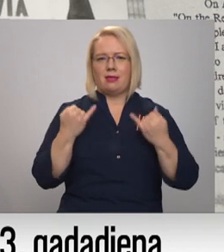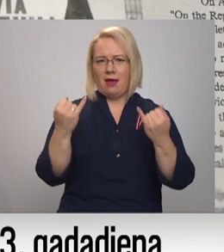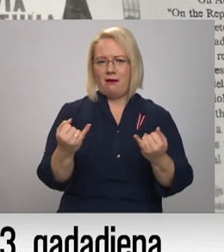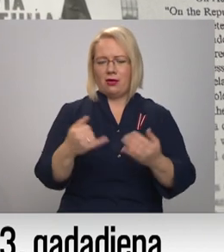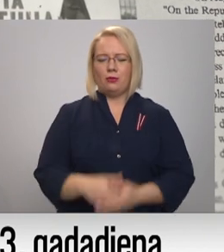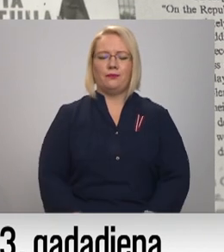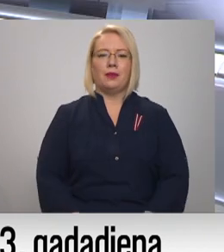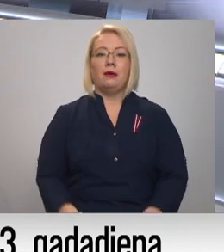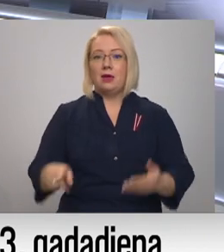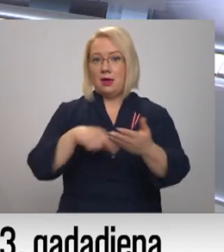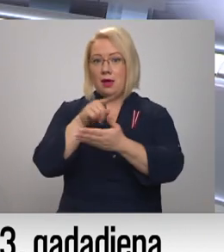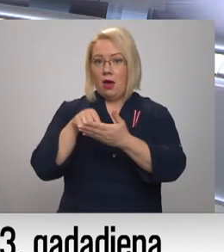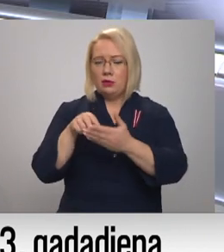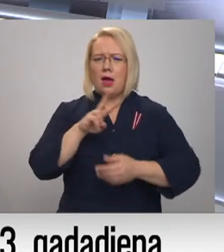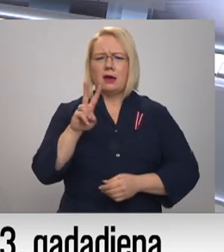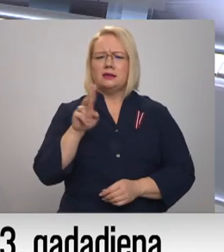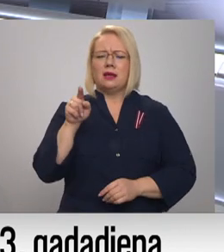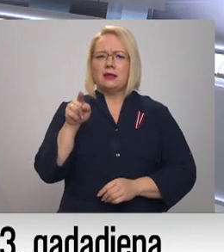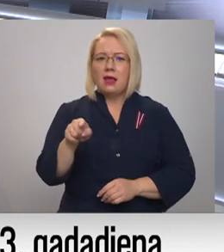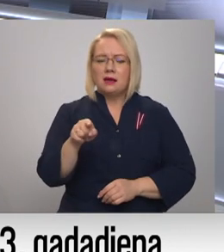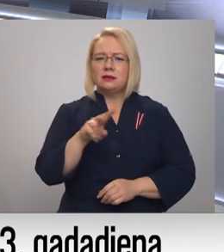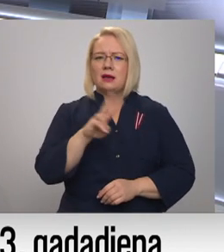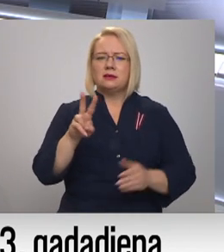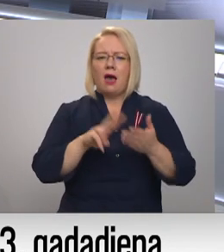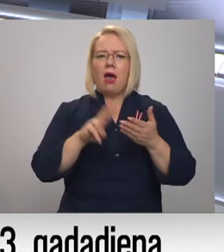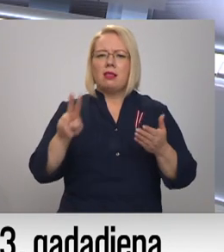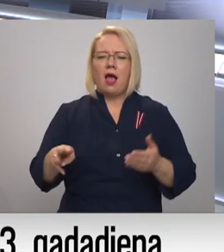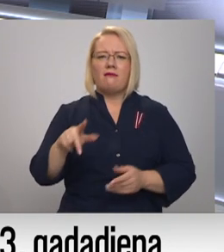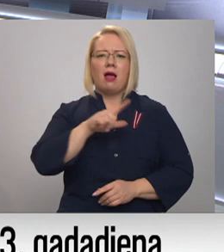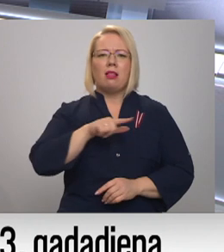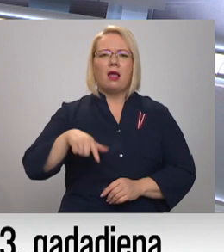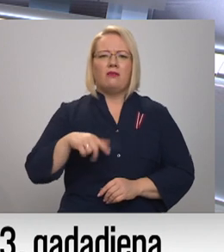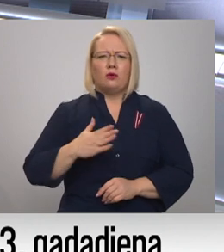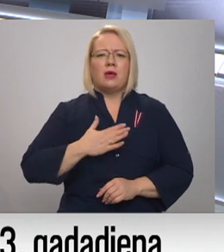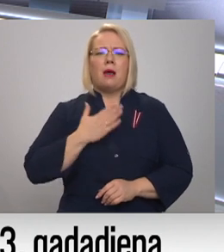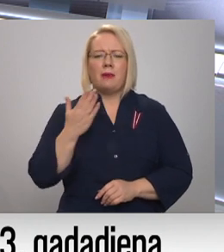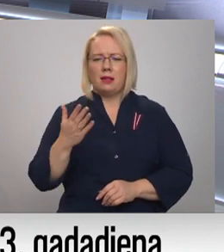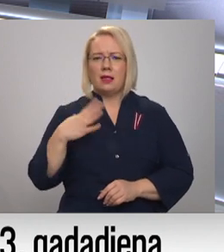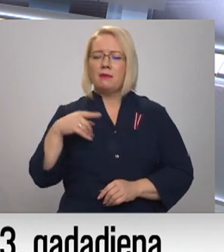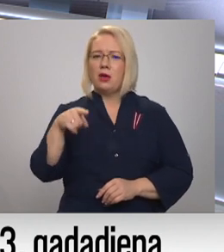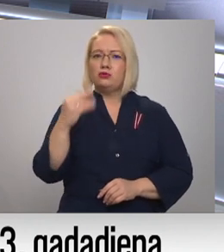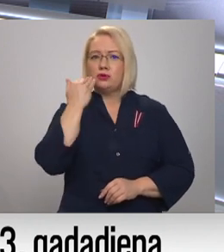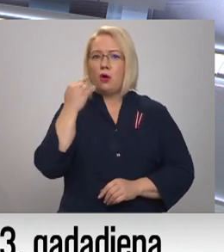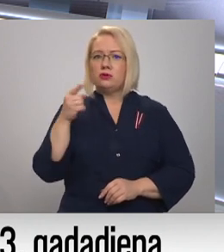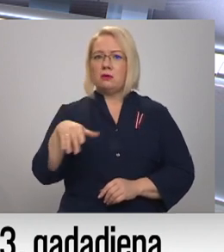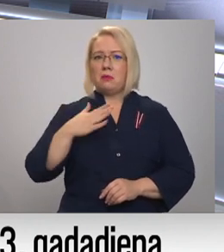Sakiet, Lodze, kas ir tas, kas jums ļāva Latviju iemīlēt? Kādēļ jūs tev saucat par savām mājām?